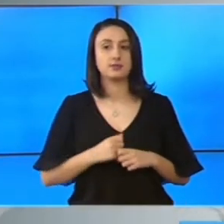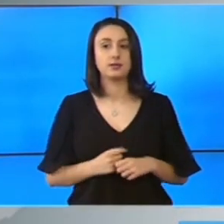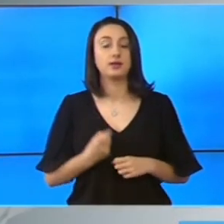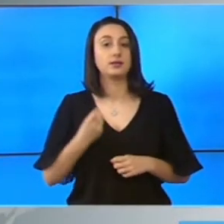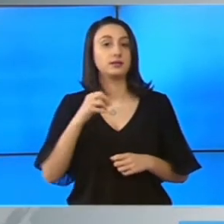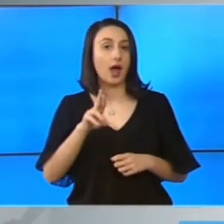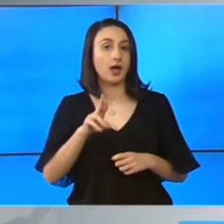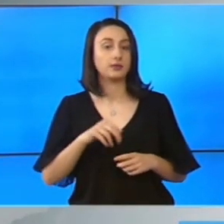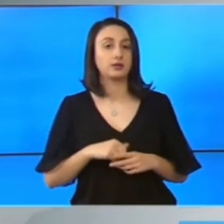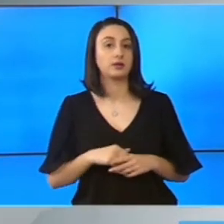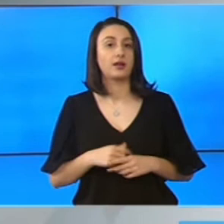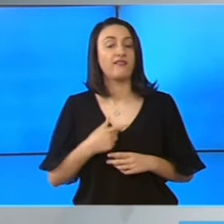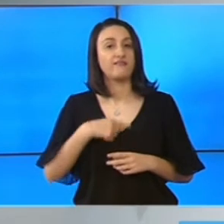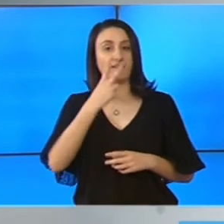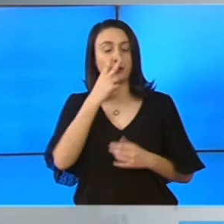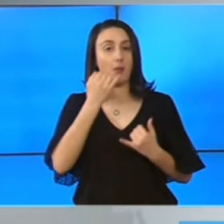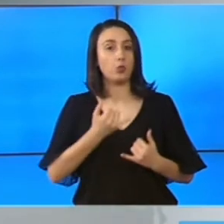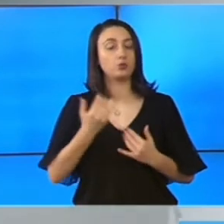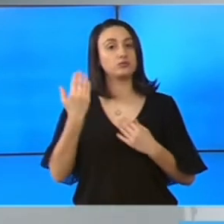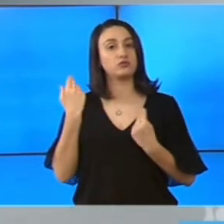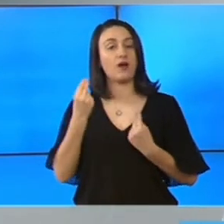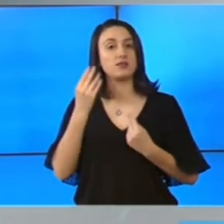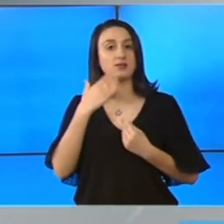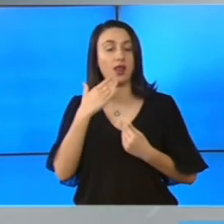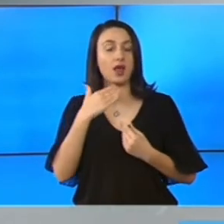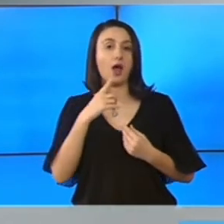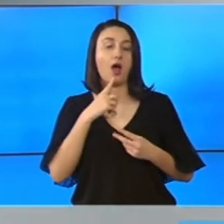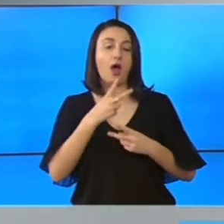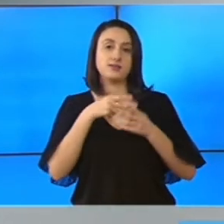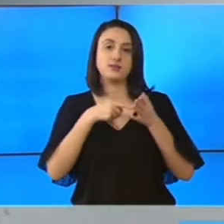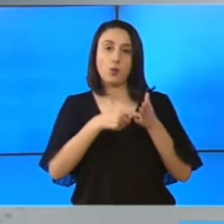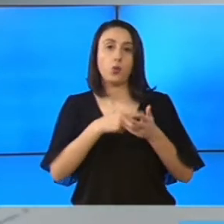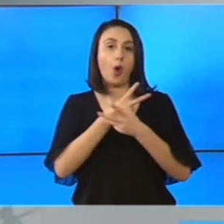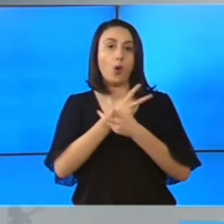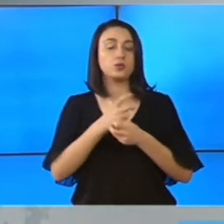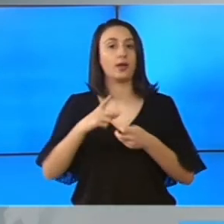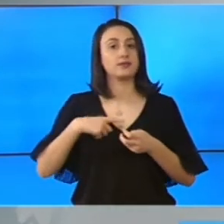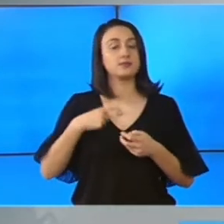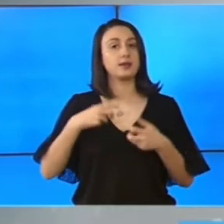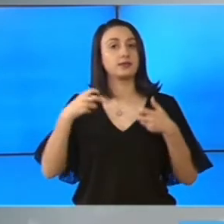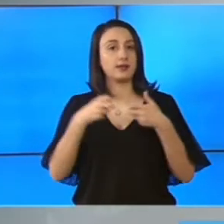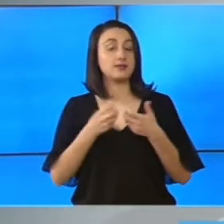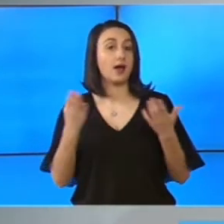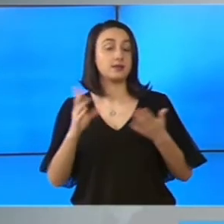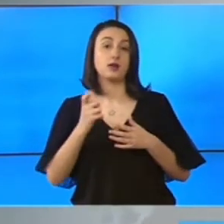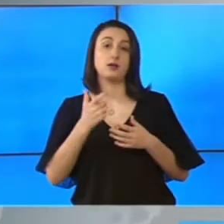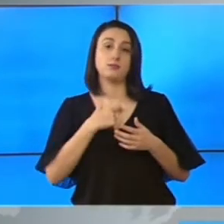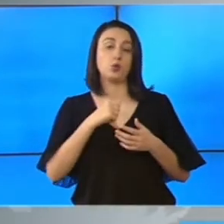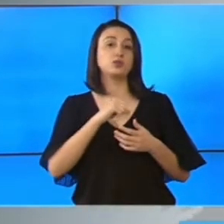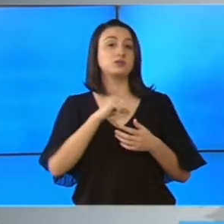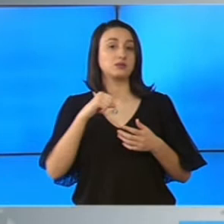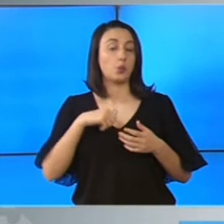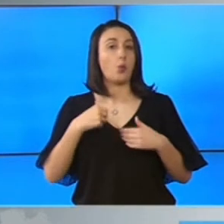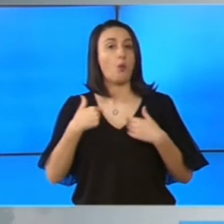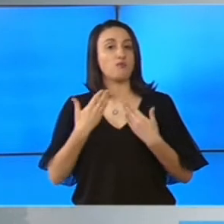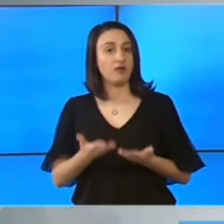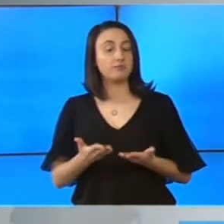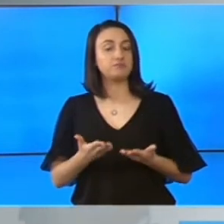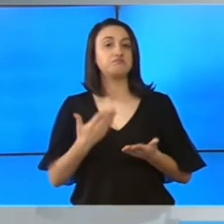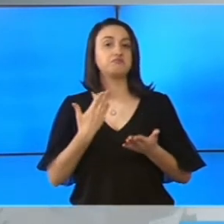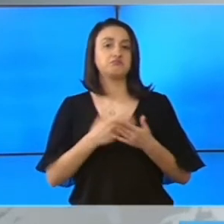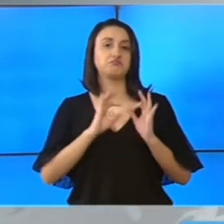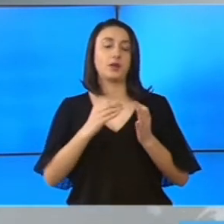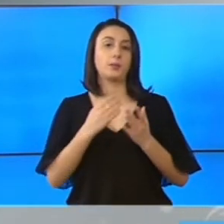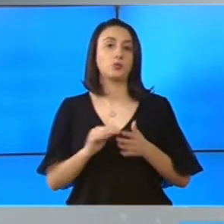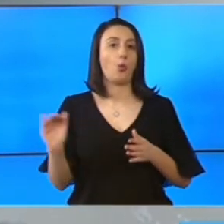vedeam acum câteva zile că, de exemplu, în Austria există teste care se pot autoadministra, speciale pentru